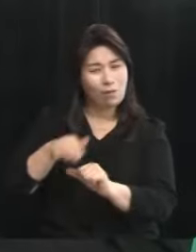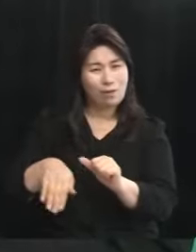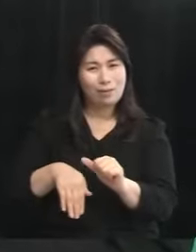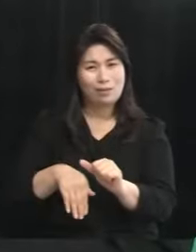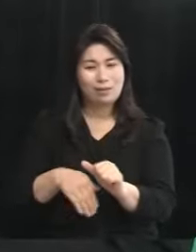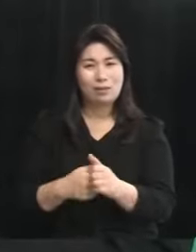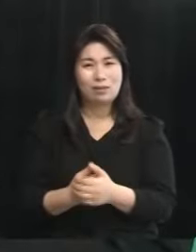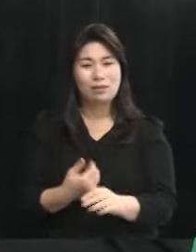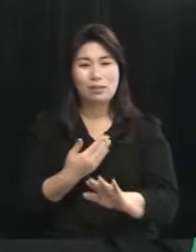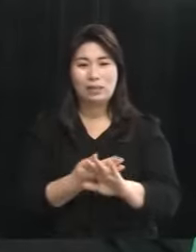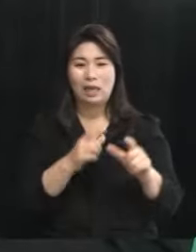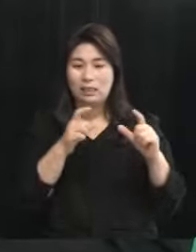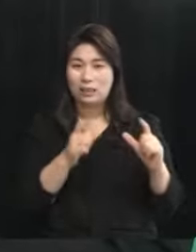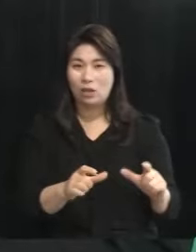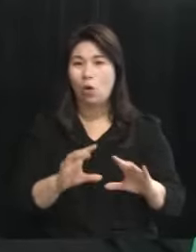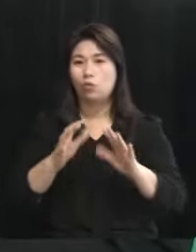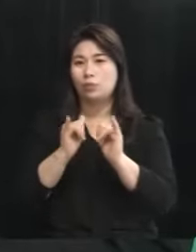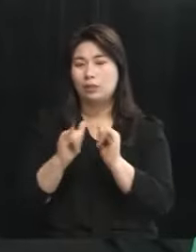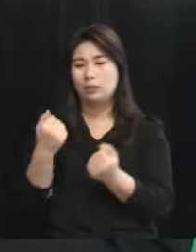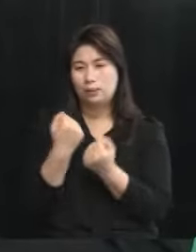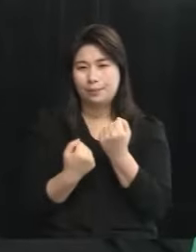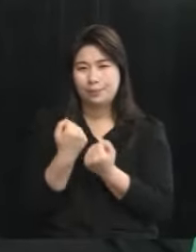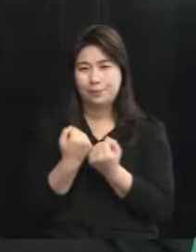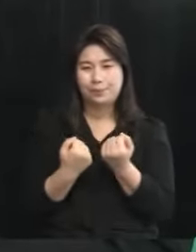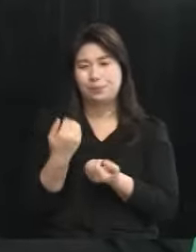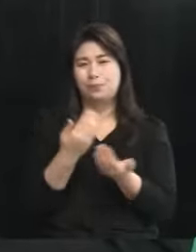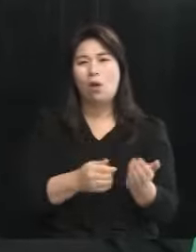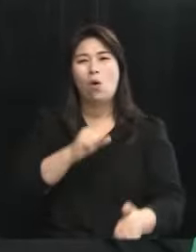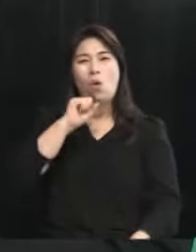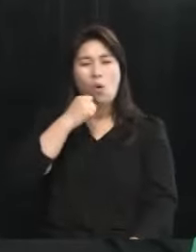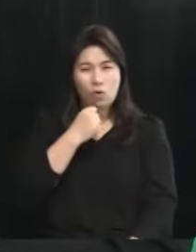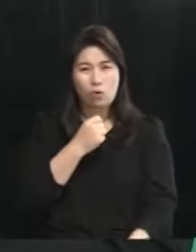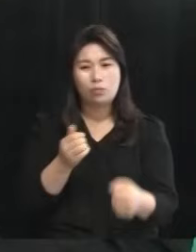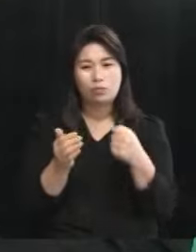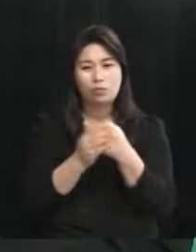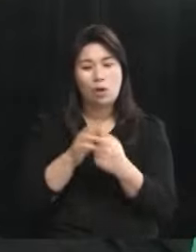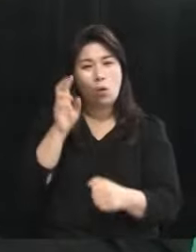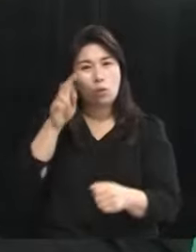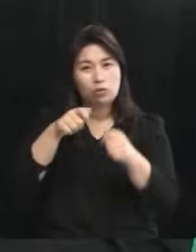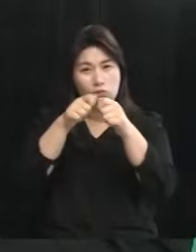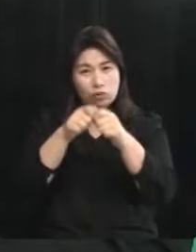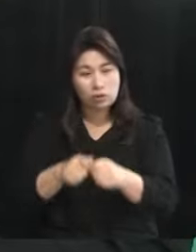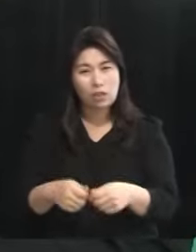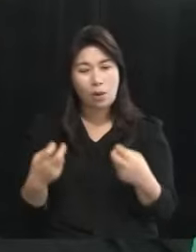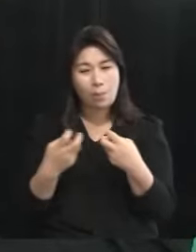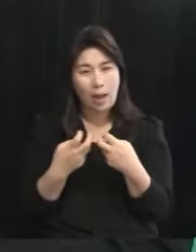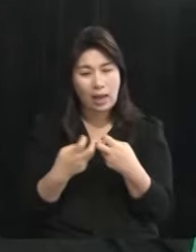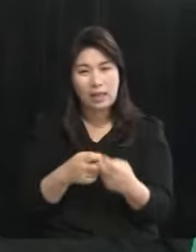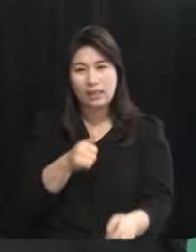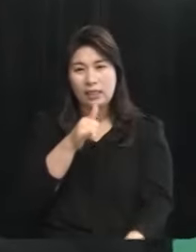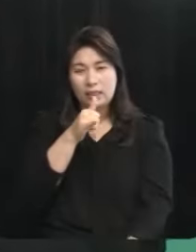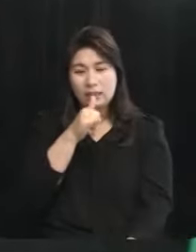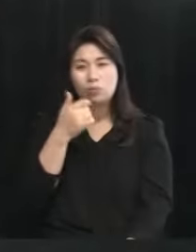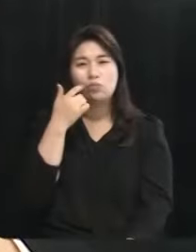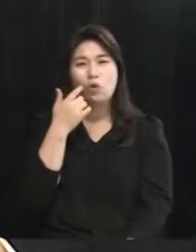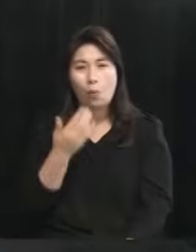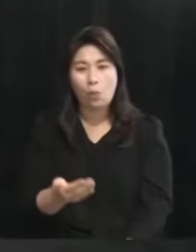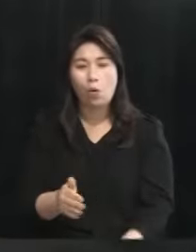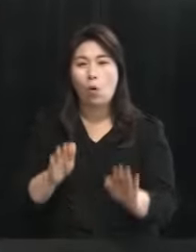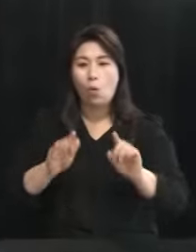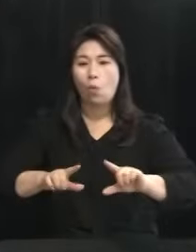다른 지역 국민들을 설득하는 데 어려움이 있어서 혹시 구체적 방안을 알고 계신가 여쭤본 거였는데 올